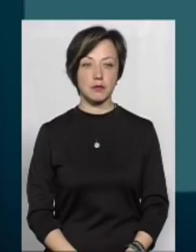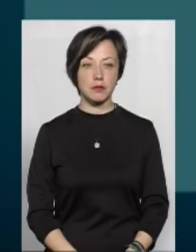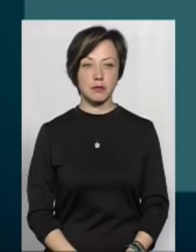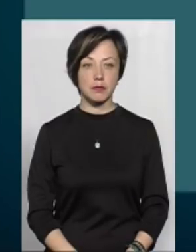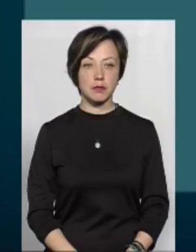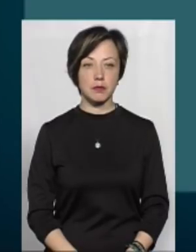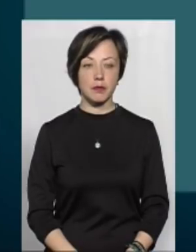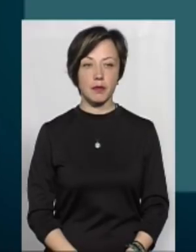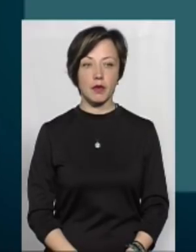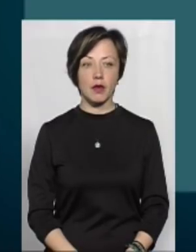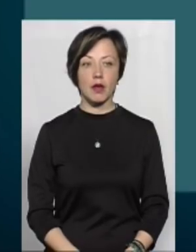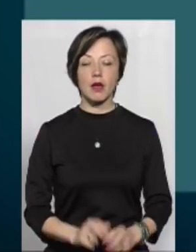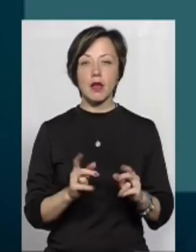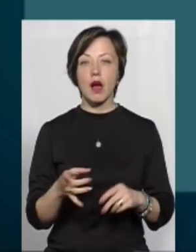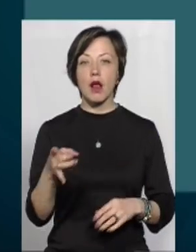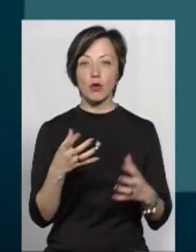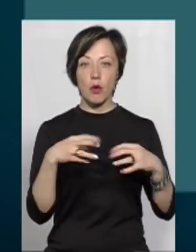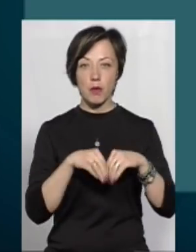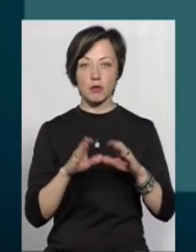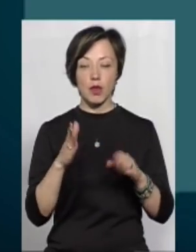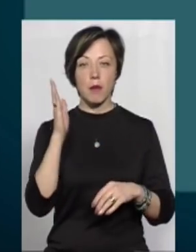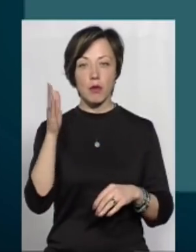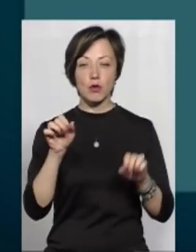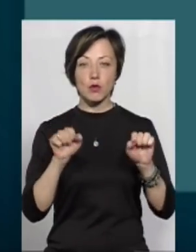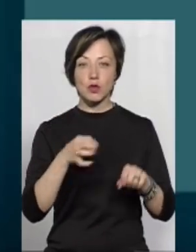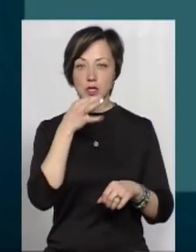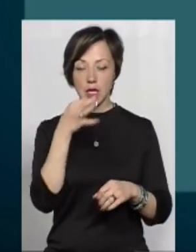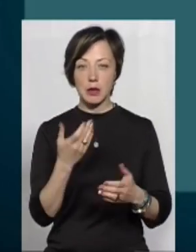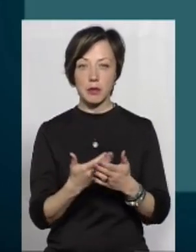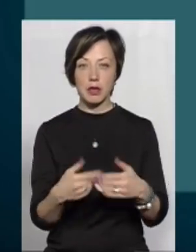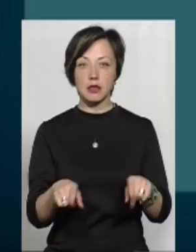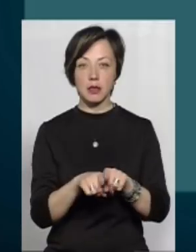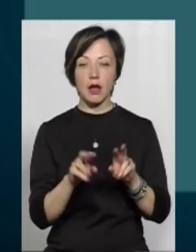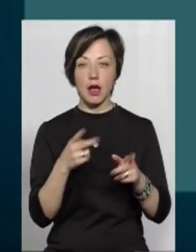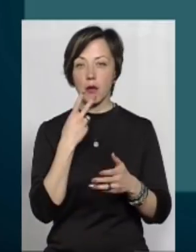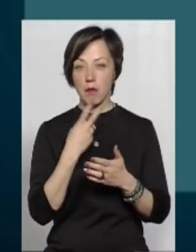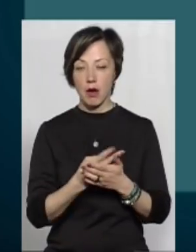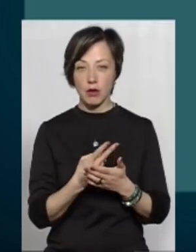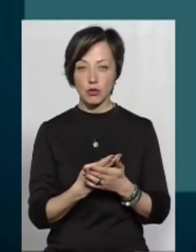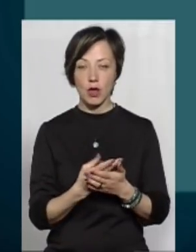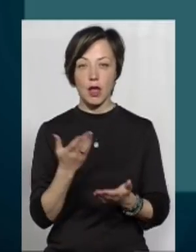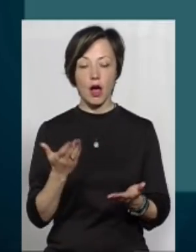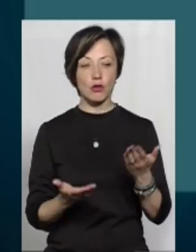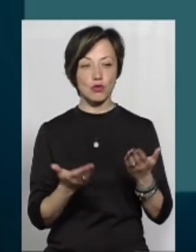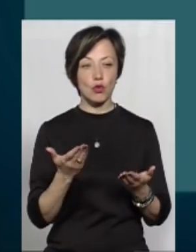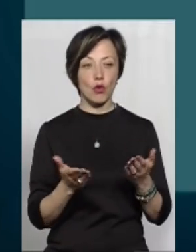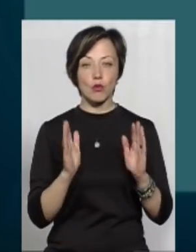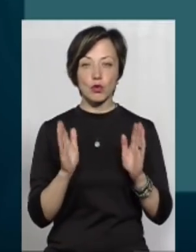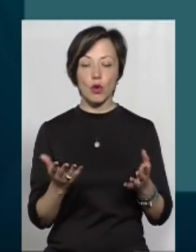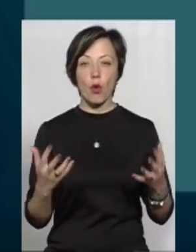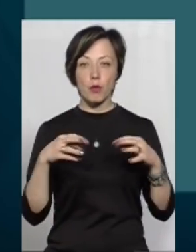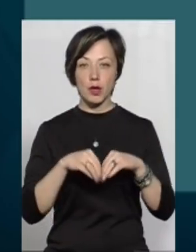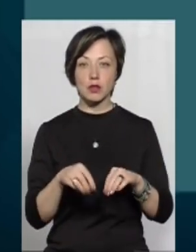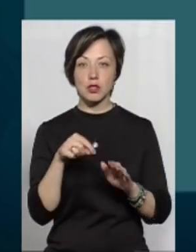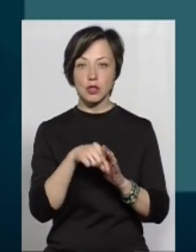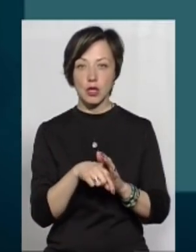Як райони об'єднуватися будуть? На майбутнє я можу сказати, наприклад, так, як я бачу, наприклад, якщо будуть об'єднуватися,